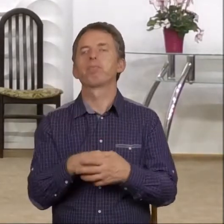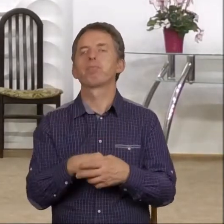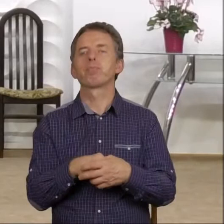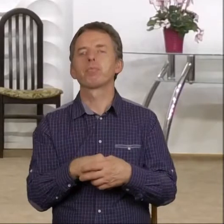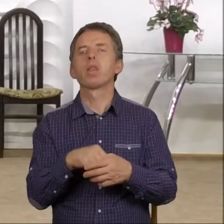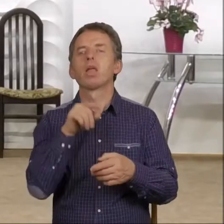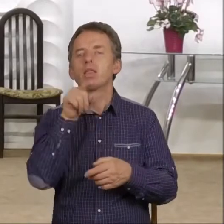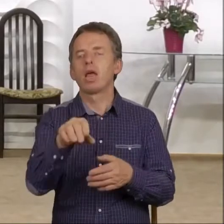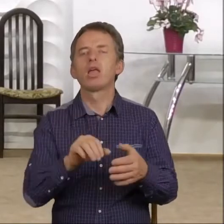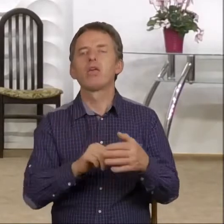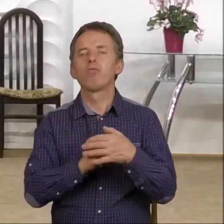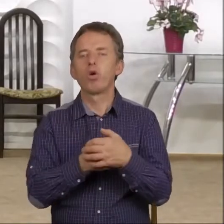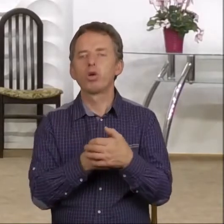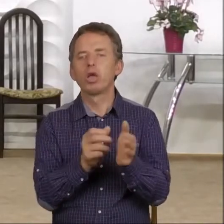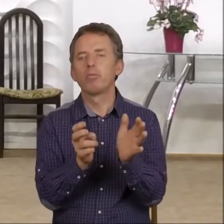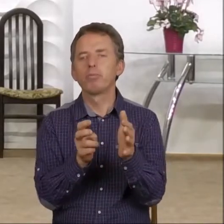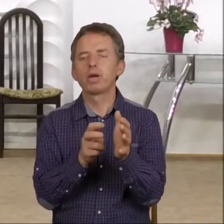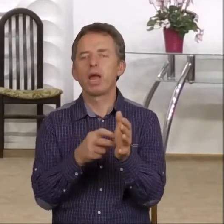Że tej wody brakuje.